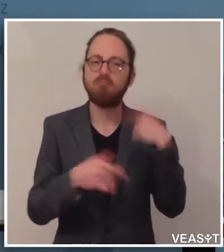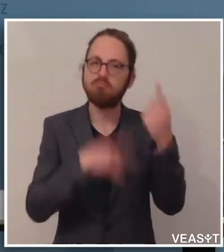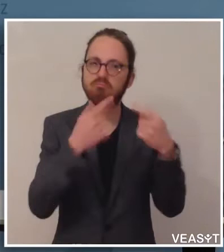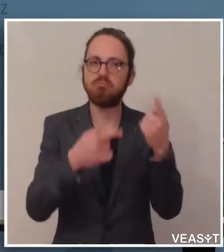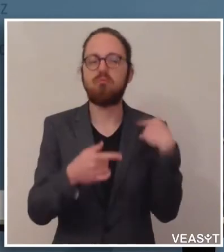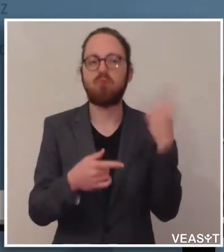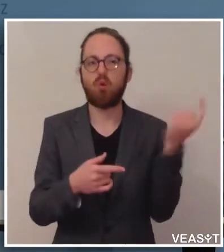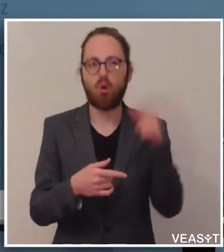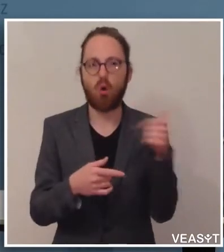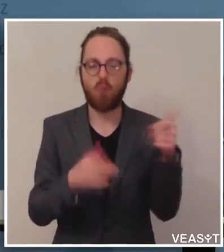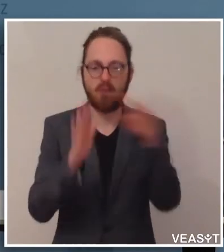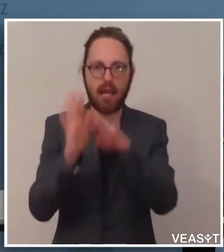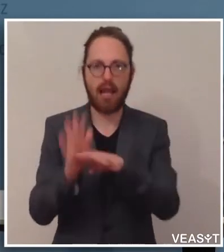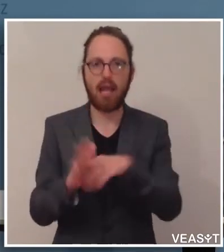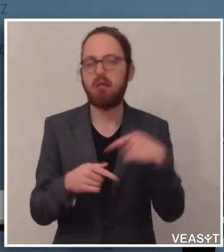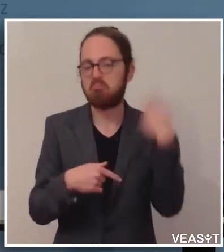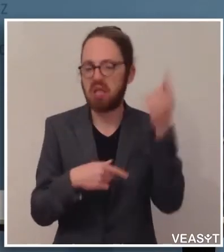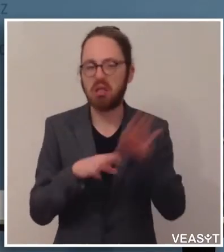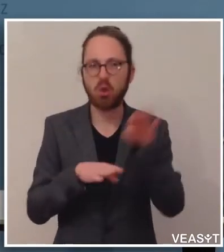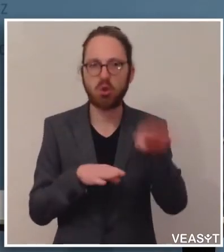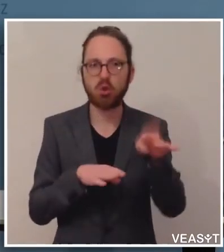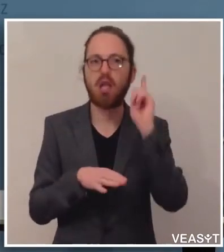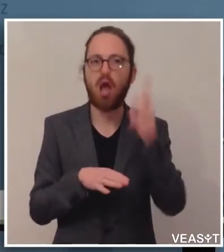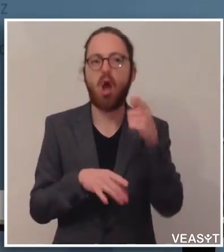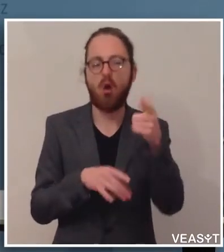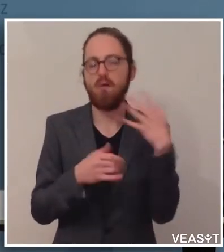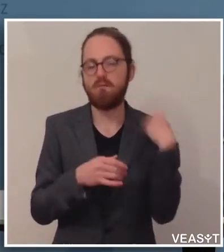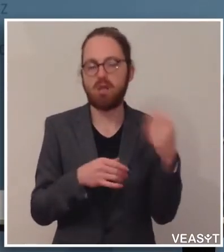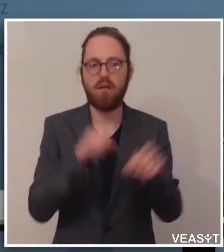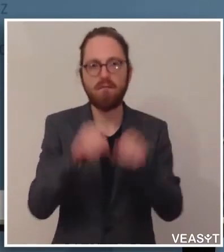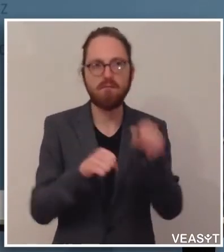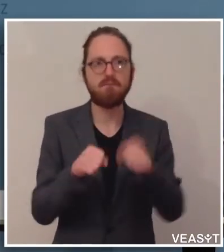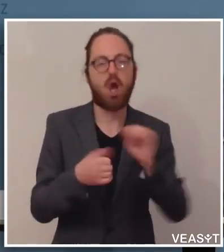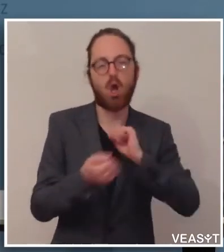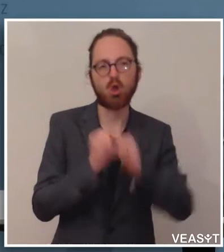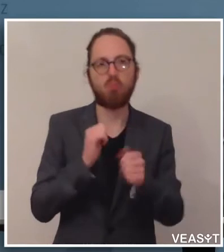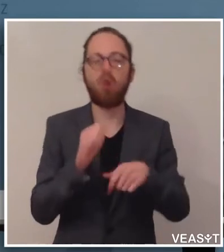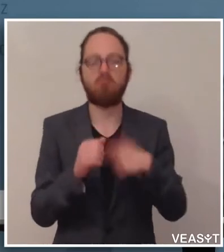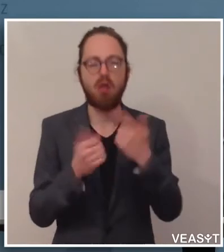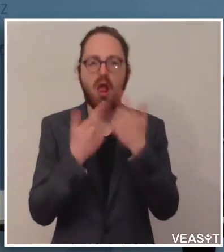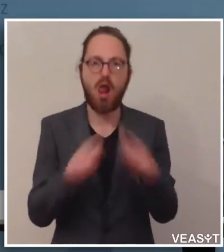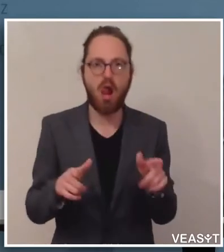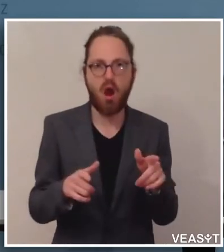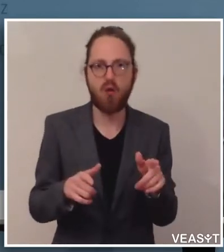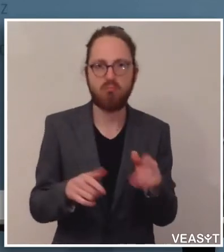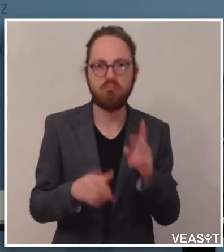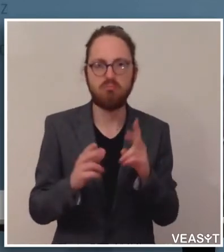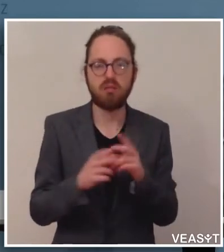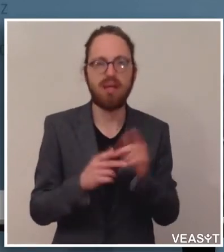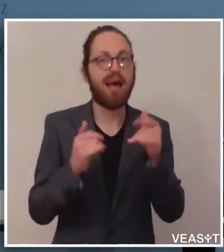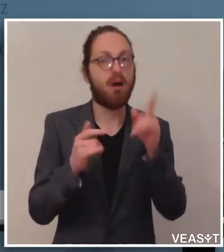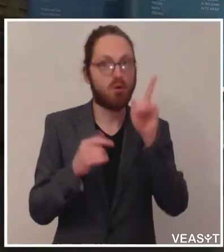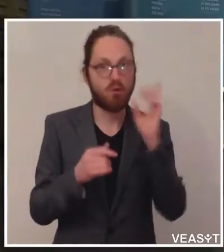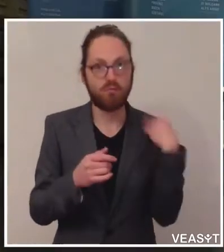sicher in einem weiteren Schritt dann auch wieder die Fahrradsportaktivität zulassen, noch einmal, aber nicht in der Gruppe.